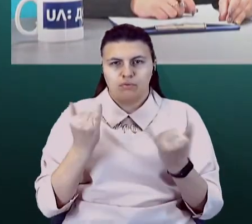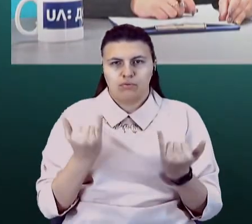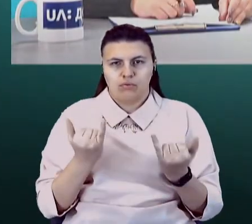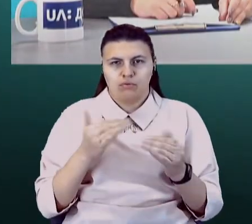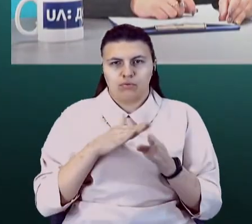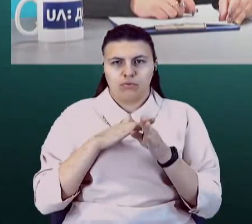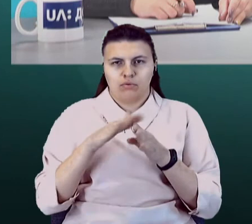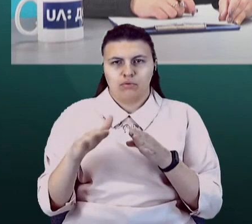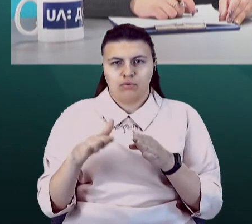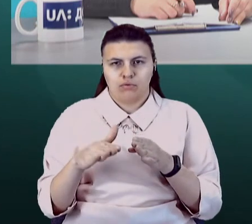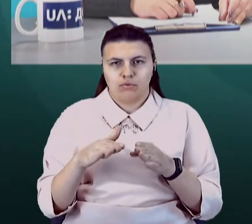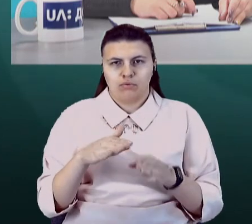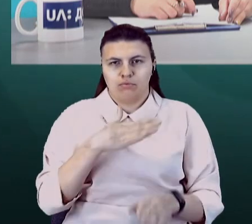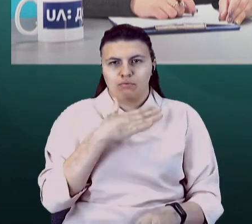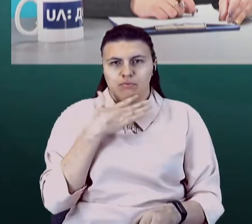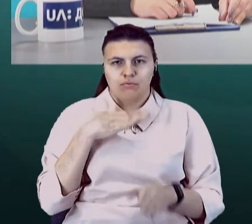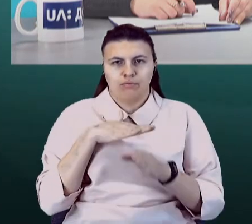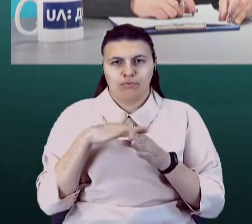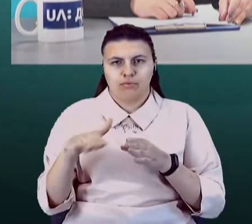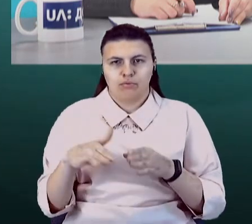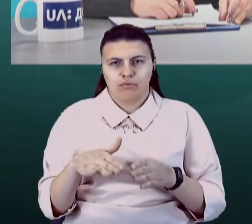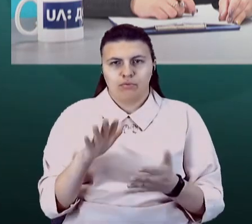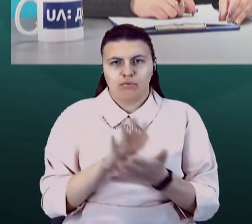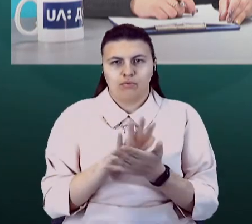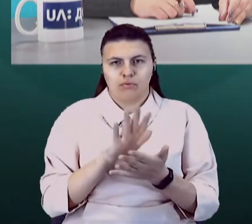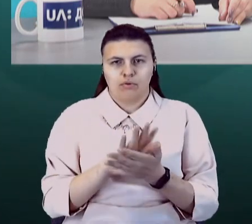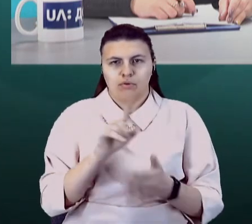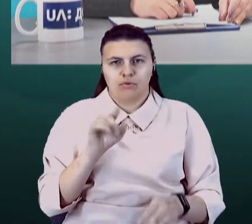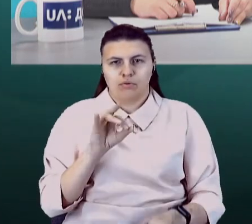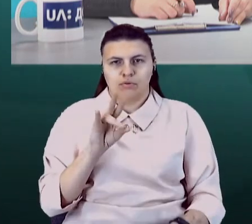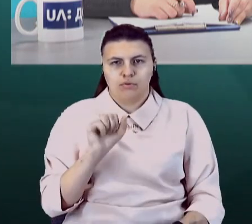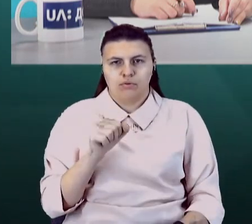вщент. Грязна зона написана на вході.